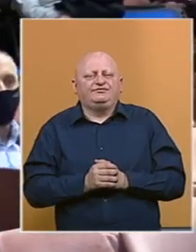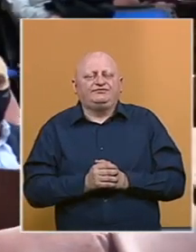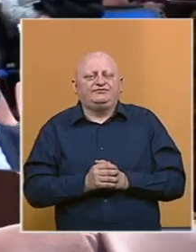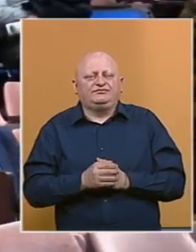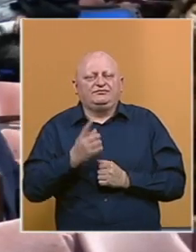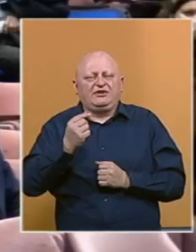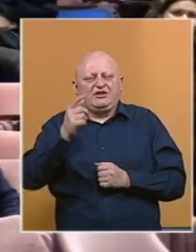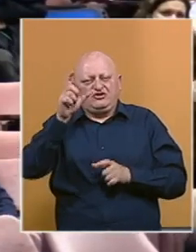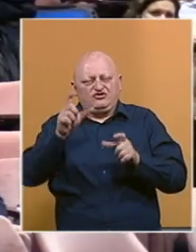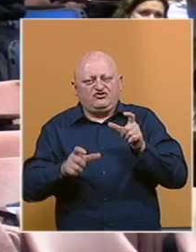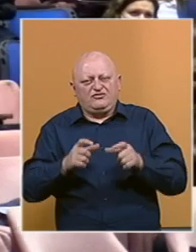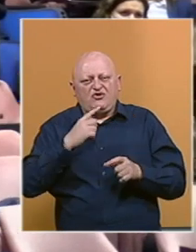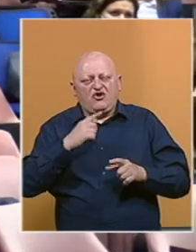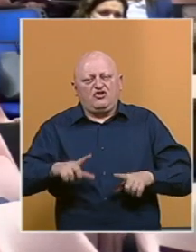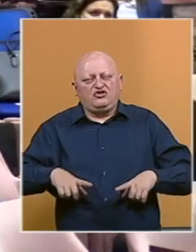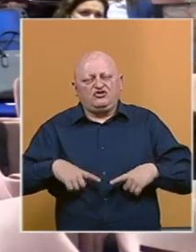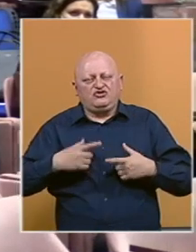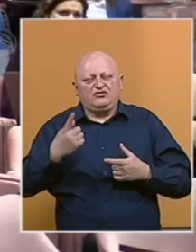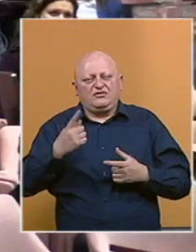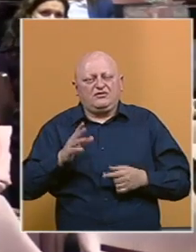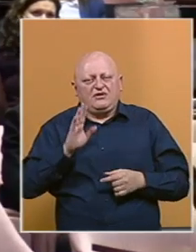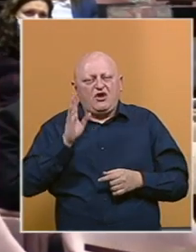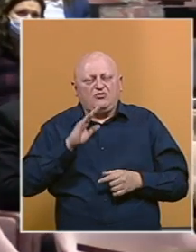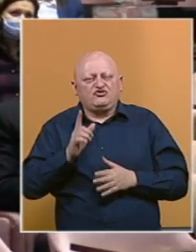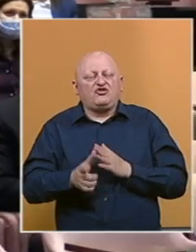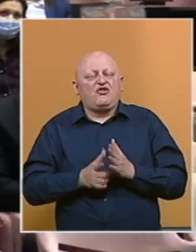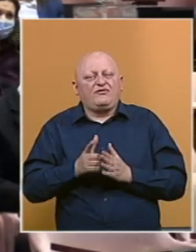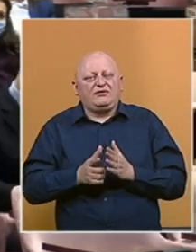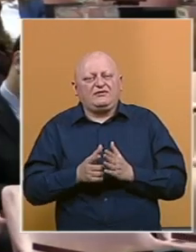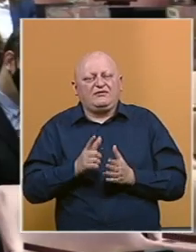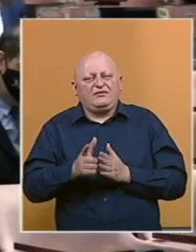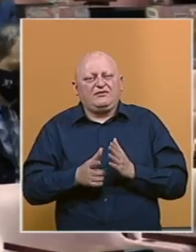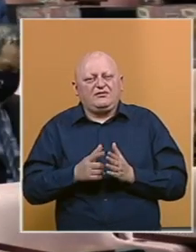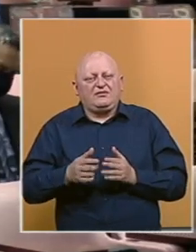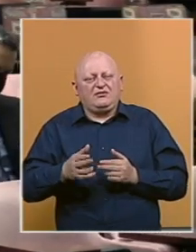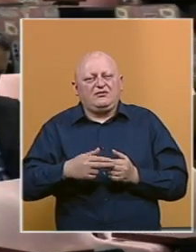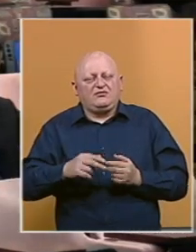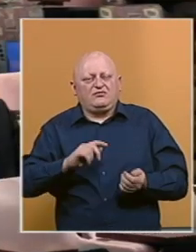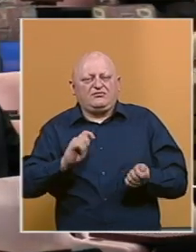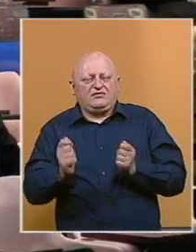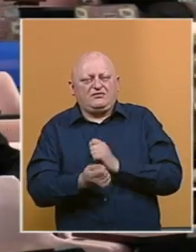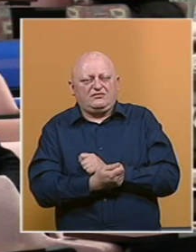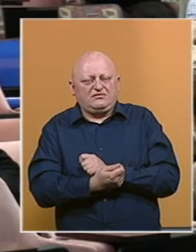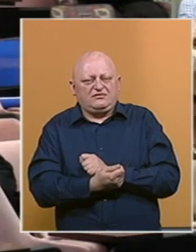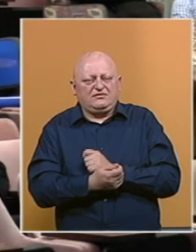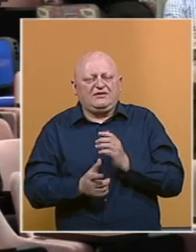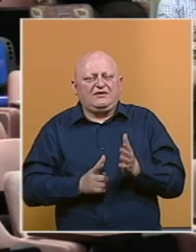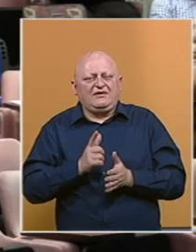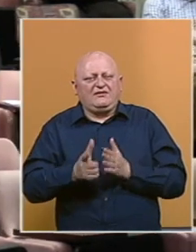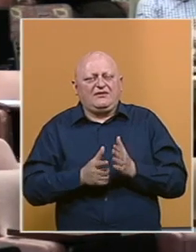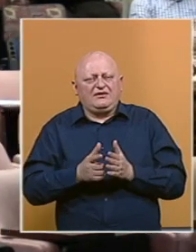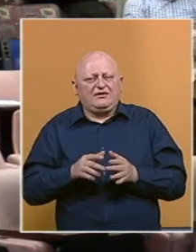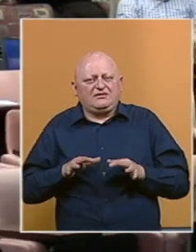Jedan čovjek koji je živio također u jednom neobičnom vrijeme, to je vrijeme pred samu reformaciju, vrijeme